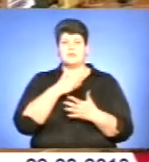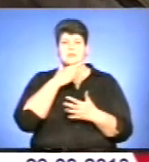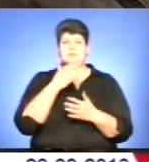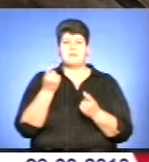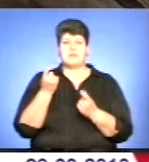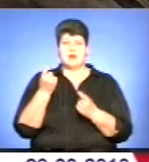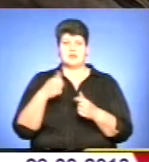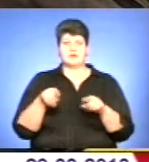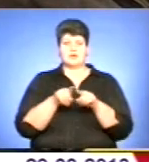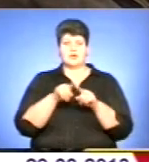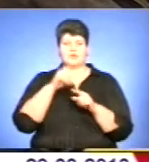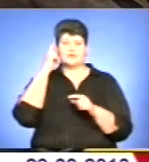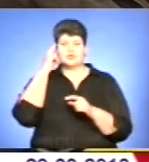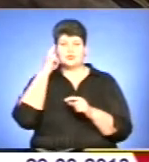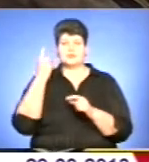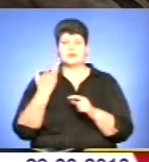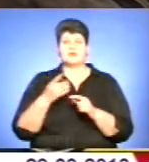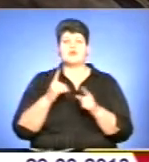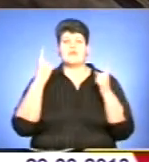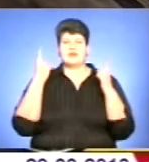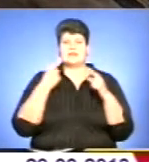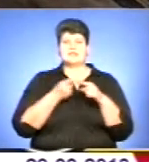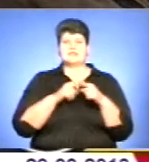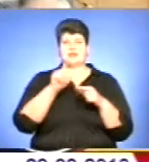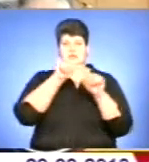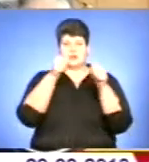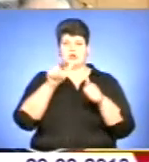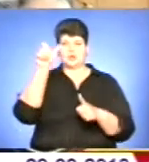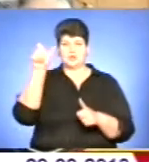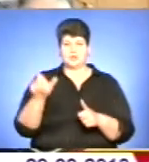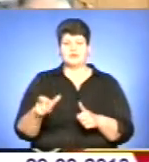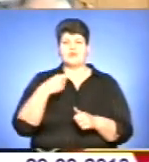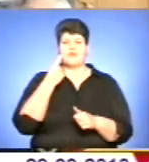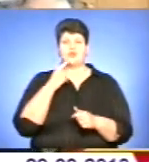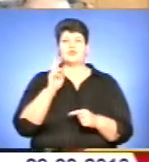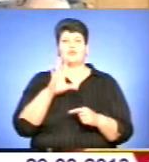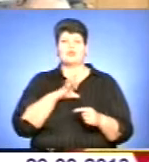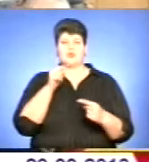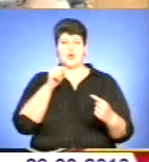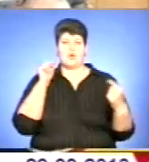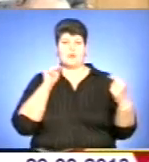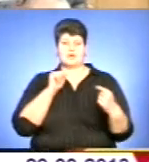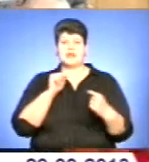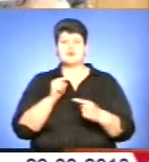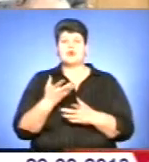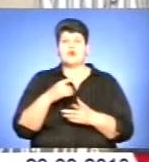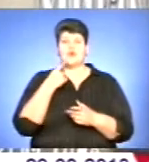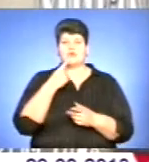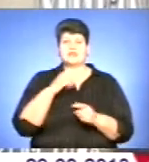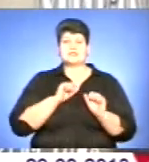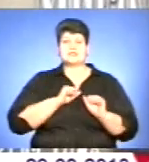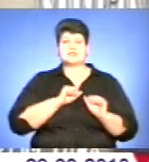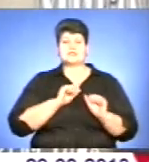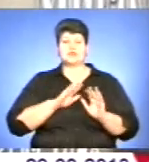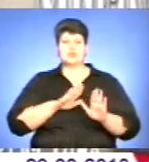залишався незрозумілим. Про велич цієї постаті говорить і те, хто був його опонентом, вважає заступник голови, керівник